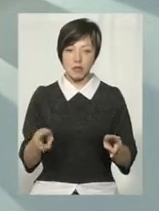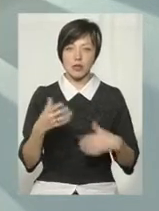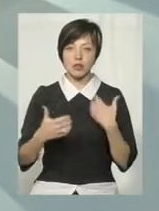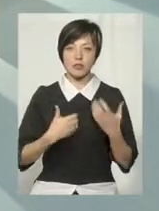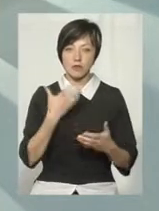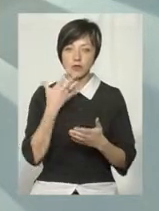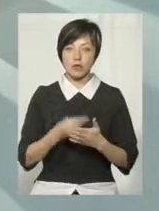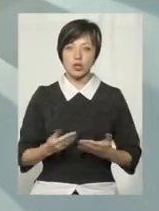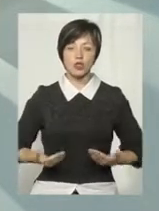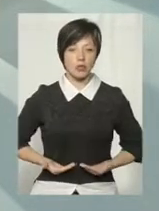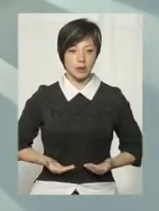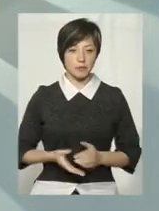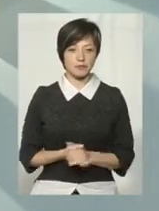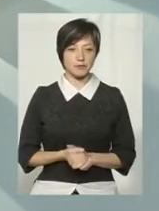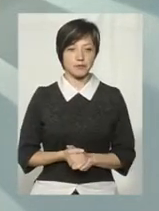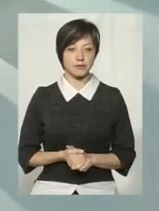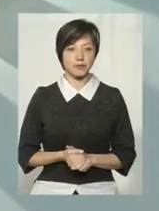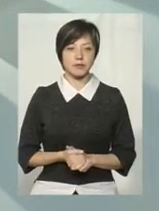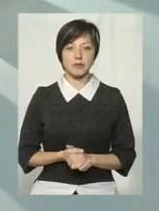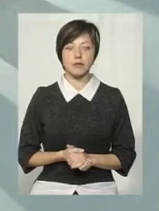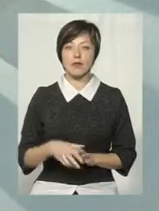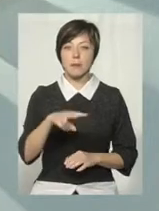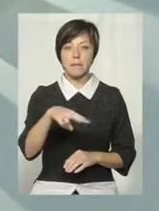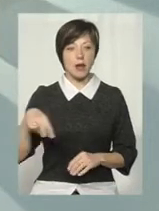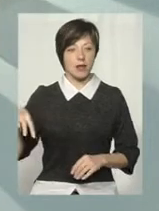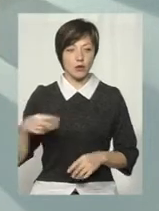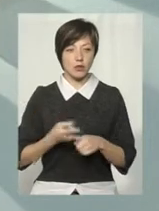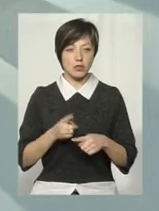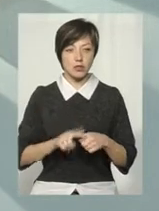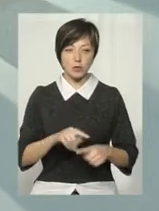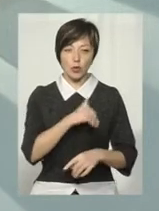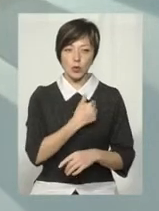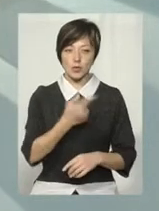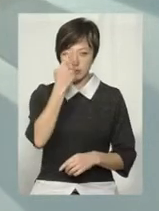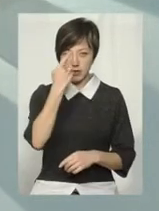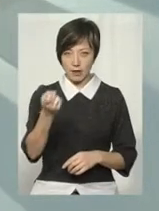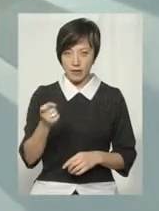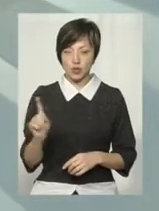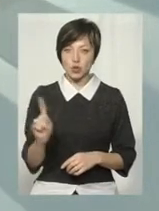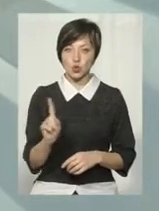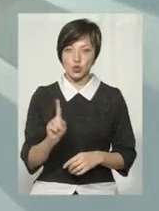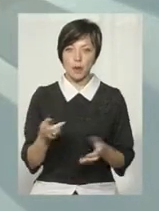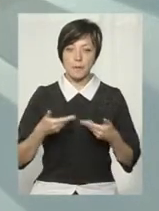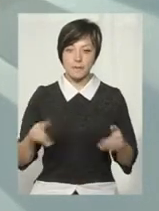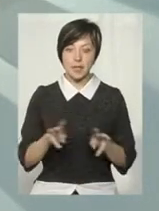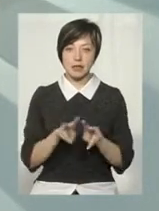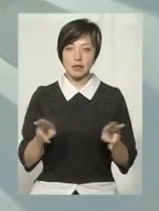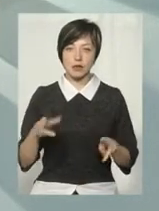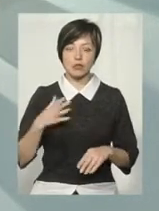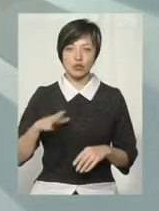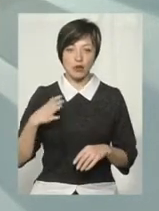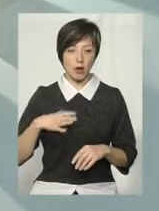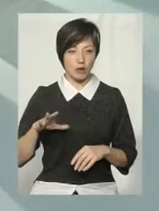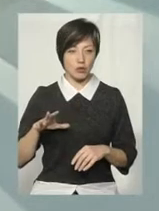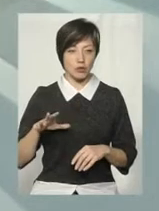переживають за своє життя. Ну, паралельно з тим, ми також хотіли заявити, що ми так само чекаємо